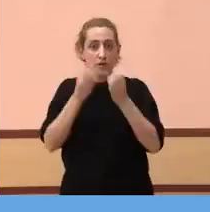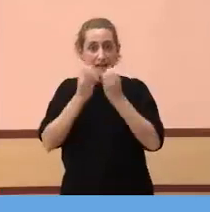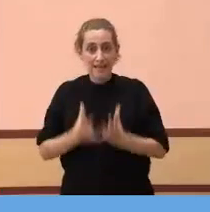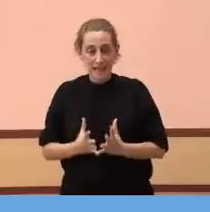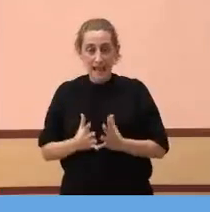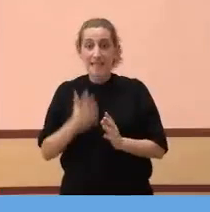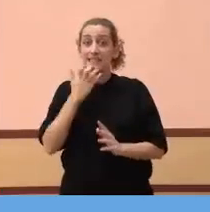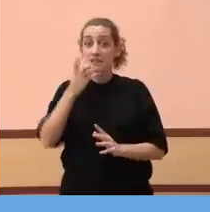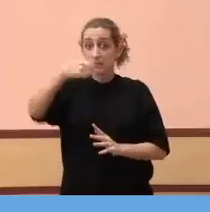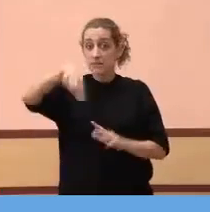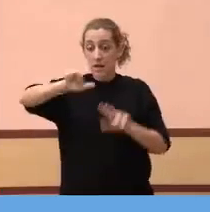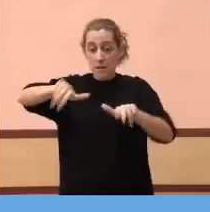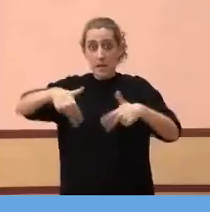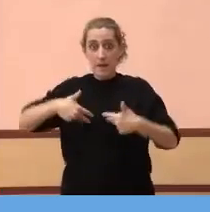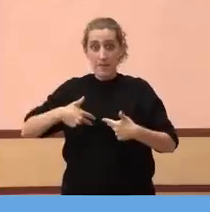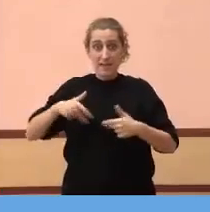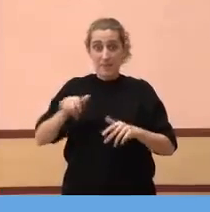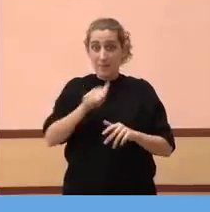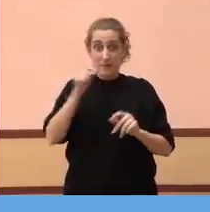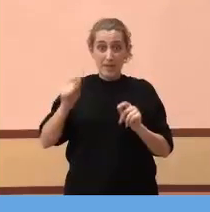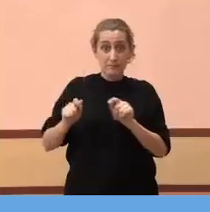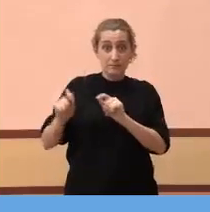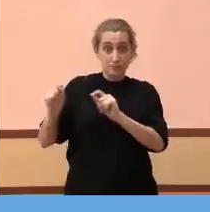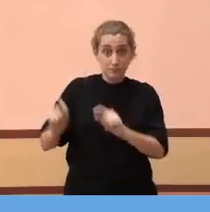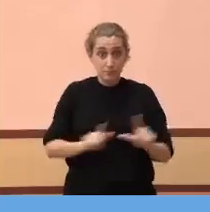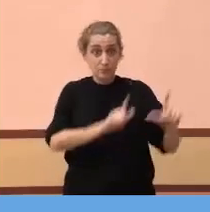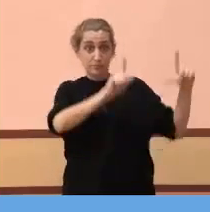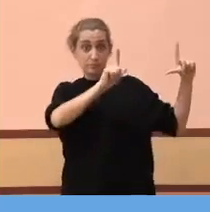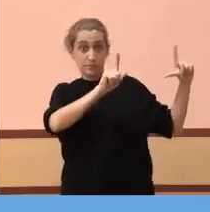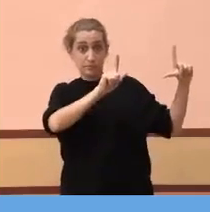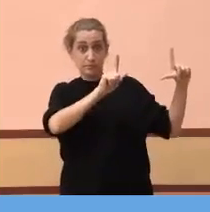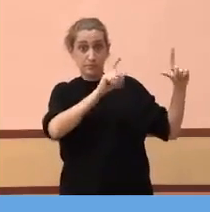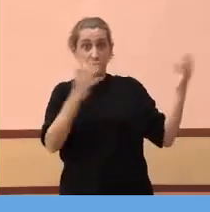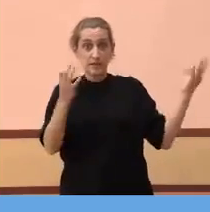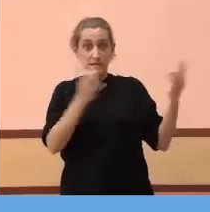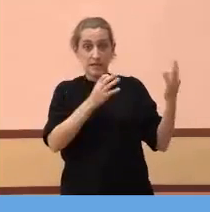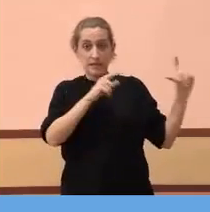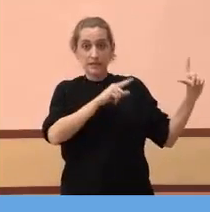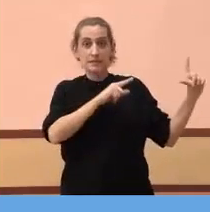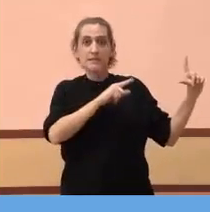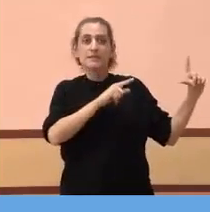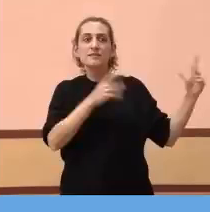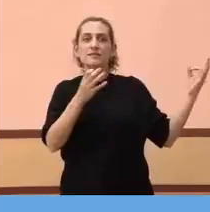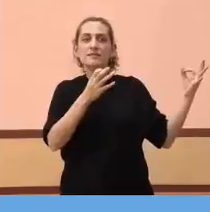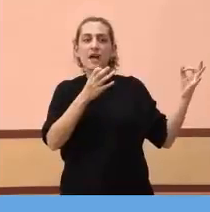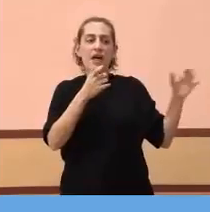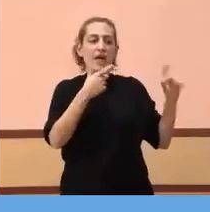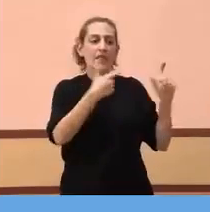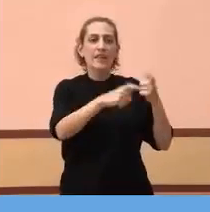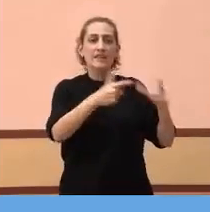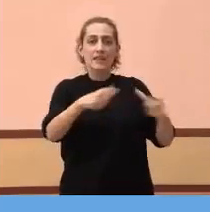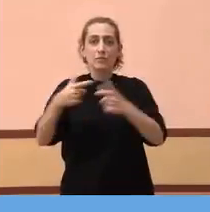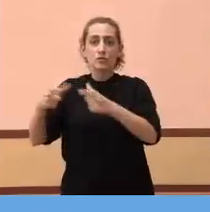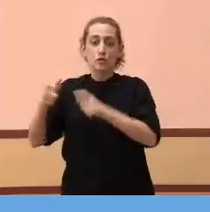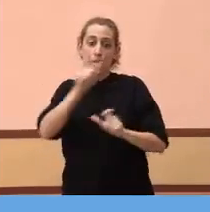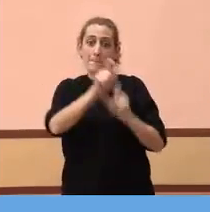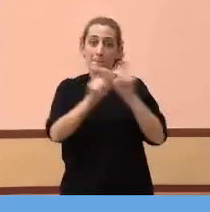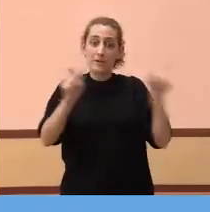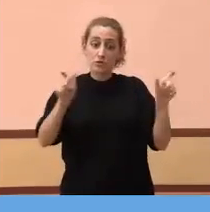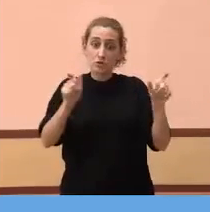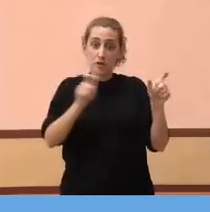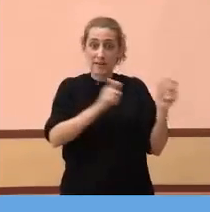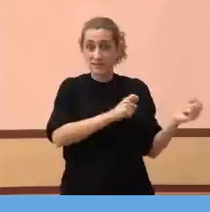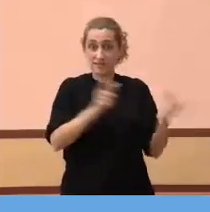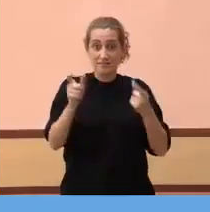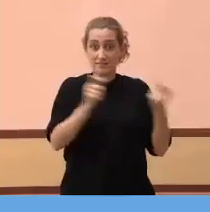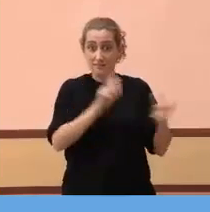Començarem amb la primera diapositiva, que és una distribució de les persones ingressades a les unitats de cures intensives per